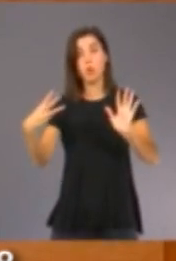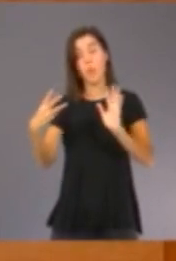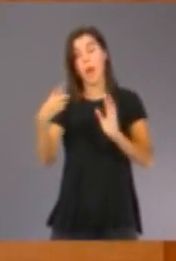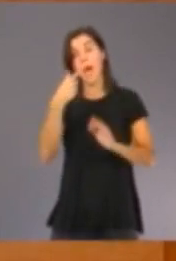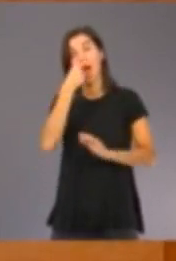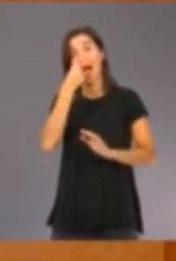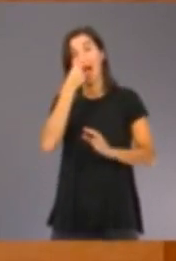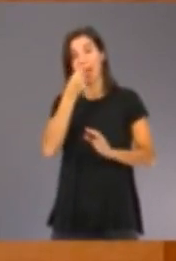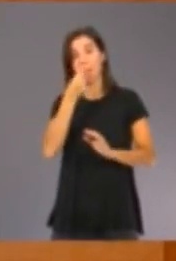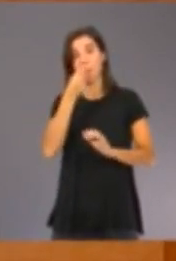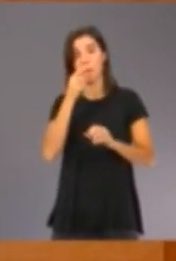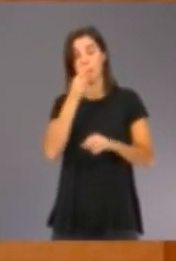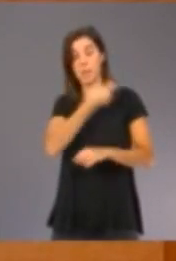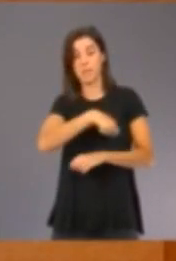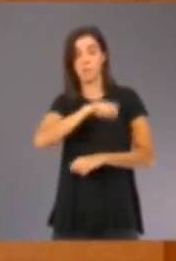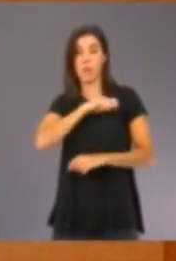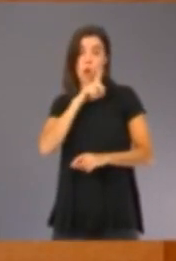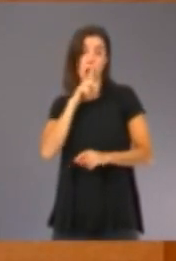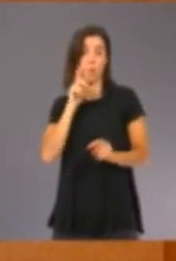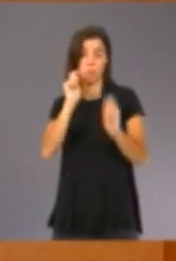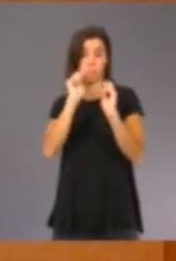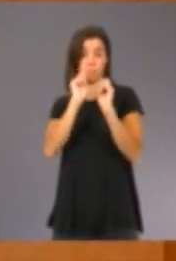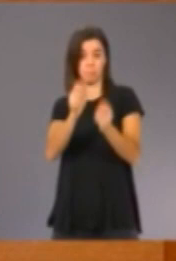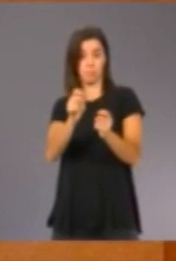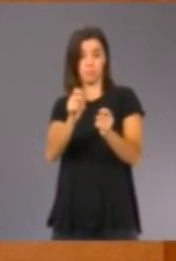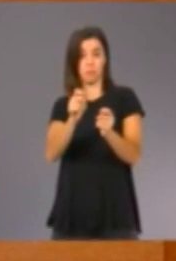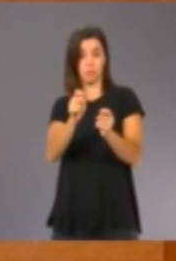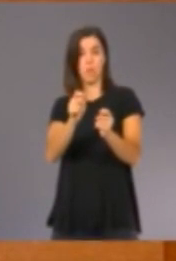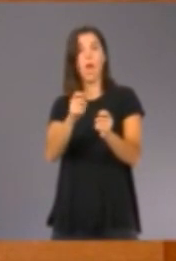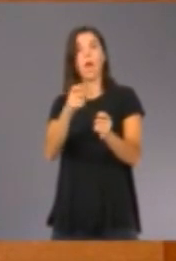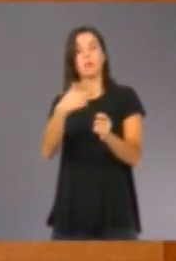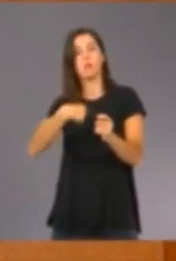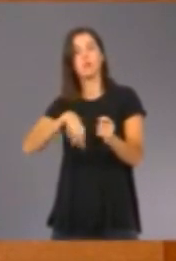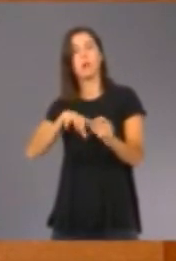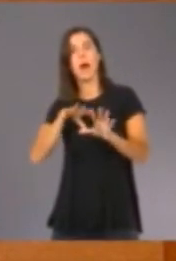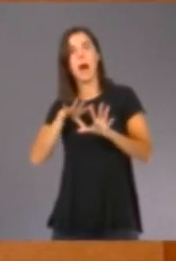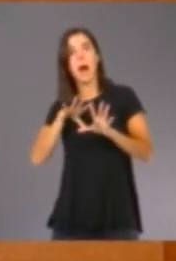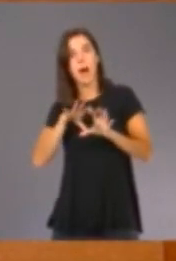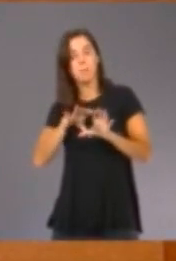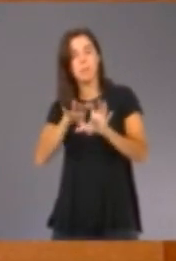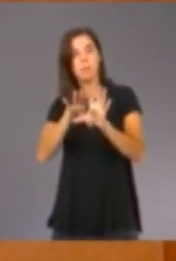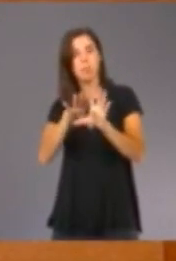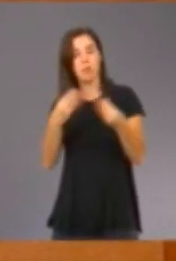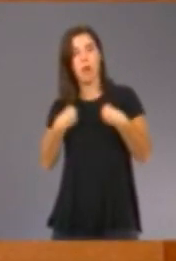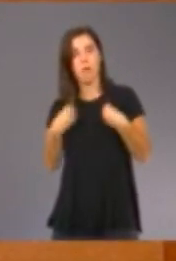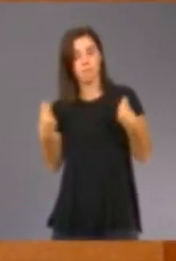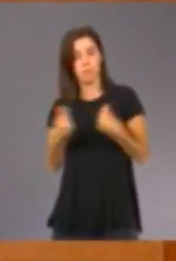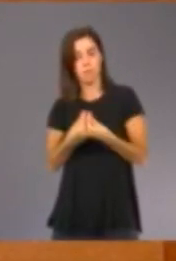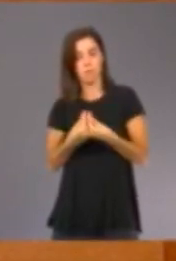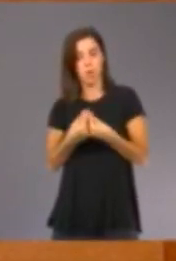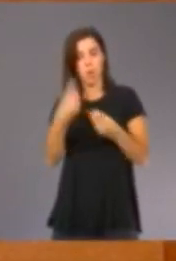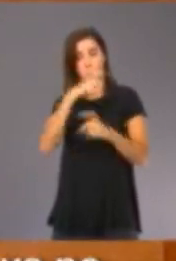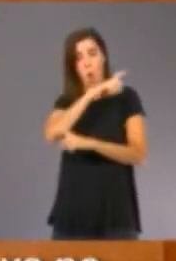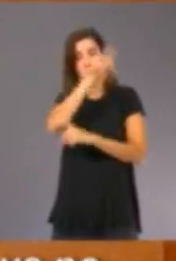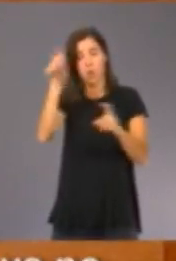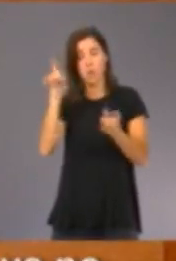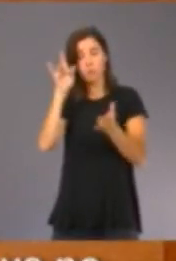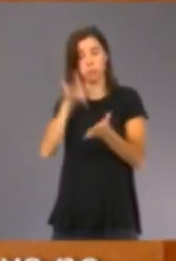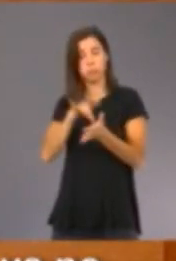espanyola, la nomenada espanyola, a conviure tots els anys amb el virus de la grip.